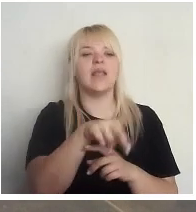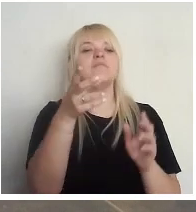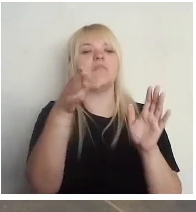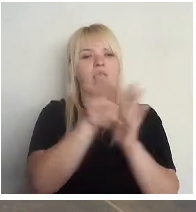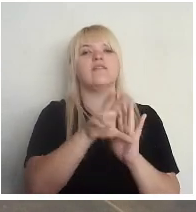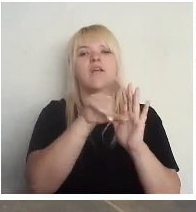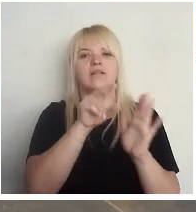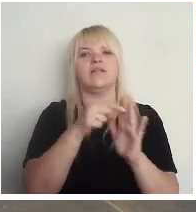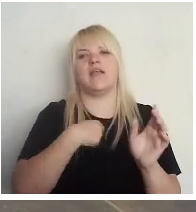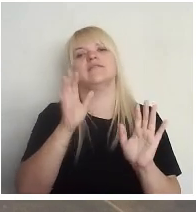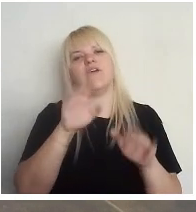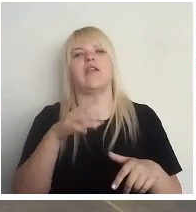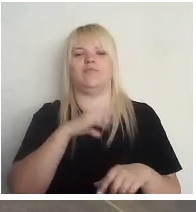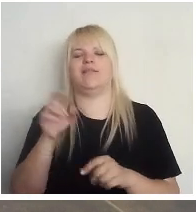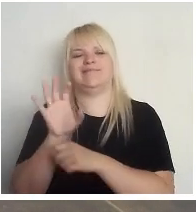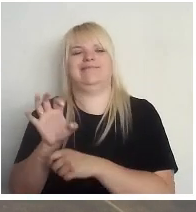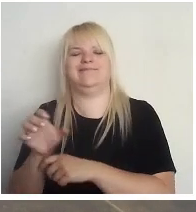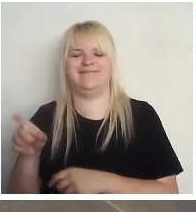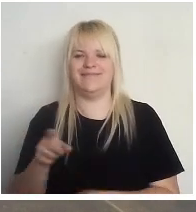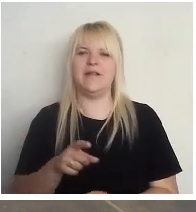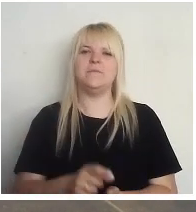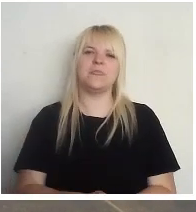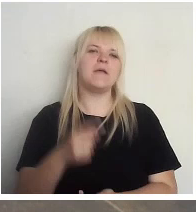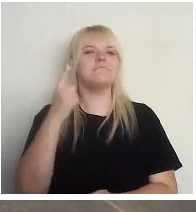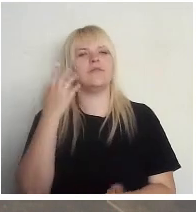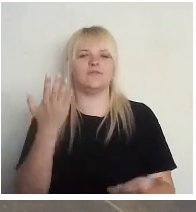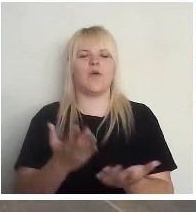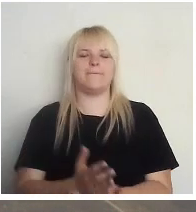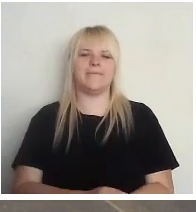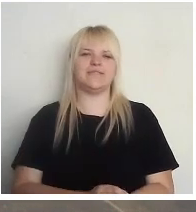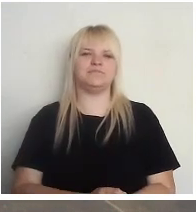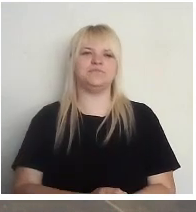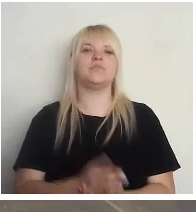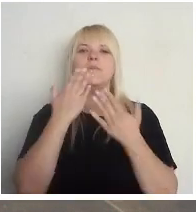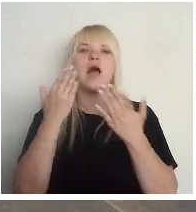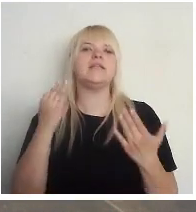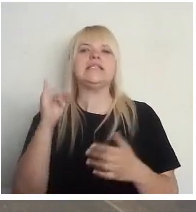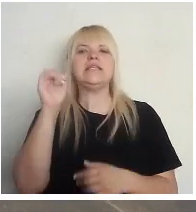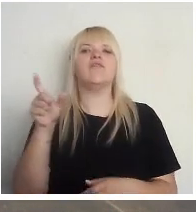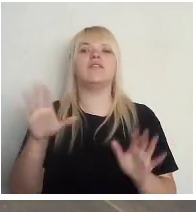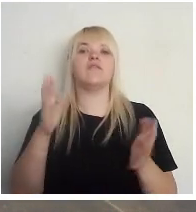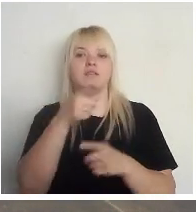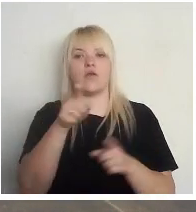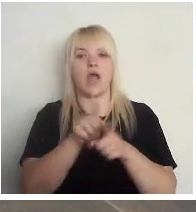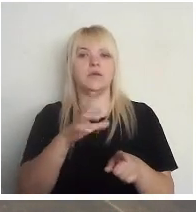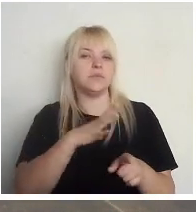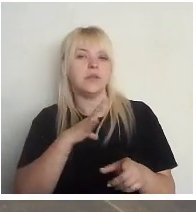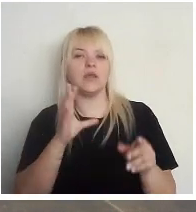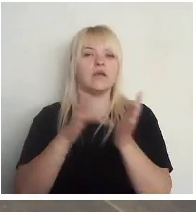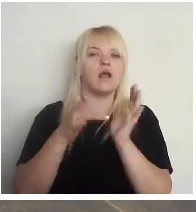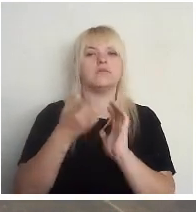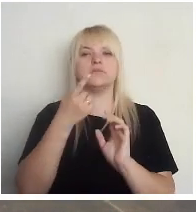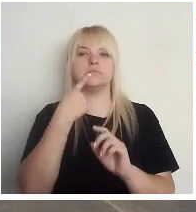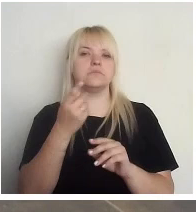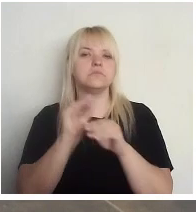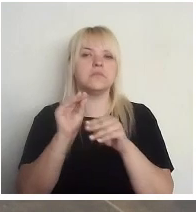un es varētu tas tā kā. Nu tā, tāds pārdoms. Paldies, Iveta, vai tev bija, kas arī piebilstams šeit vai